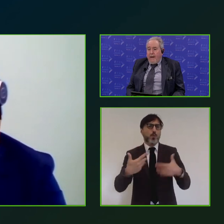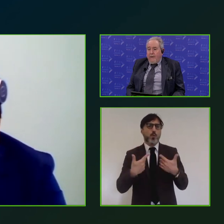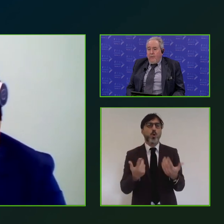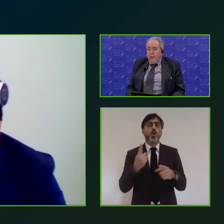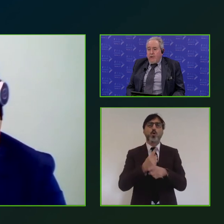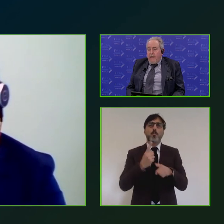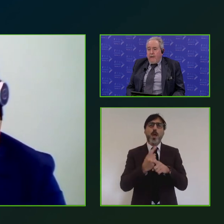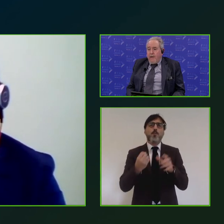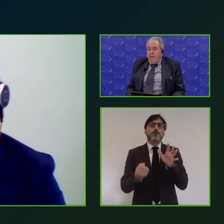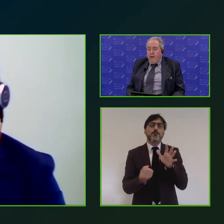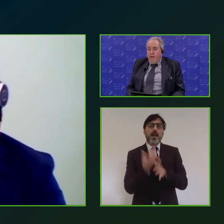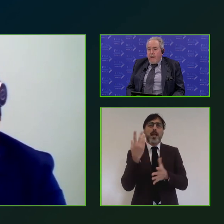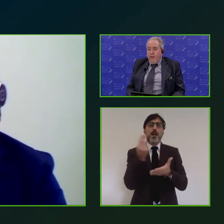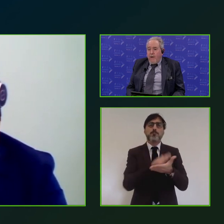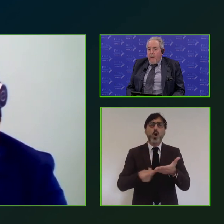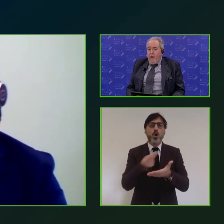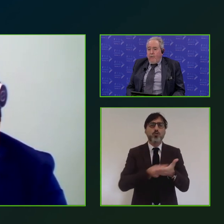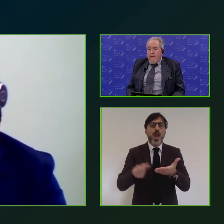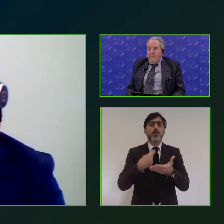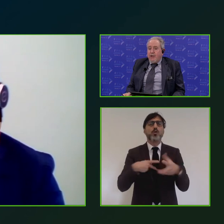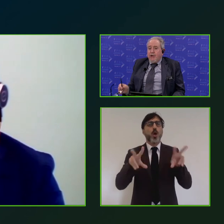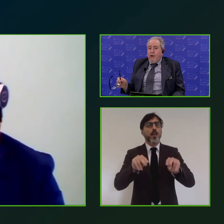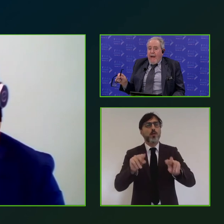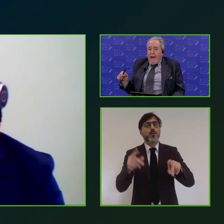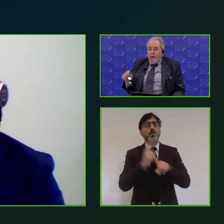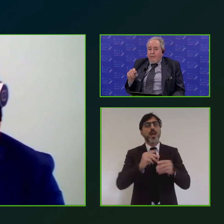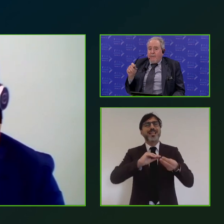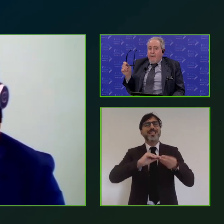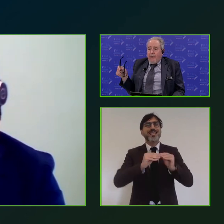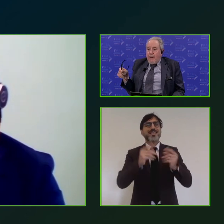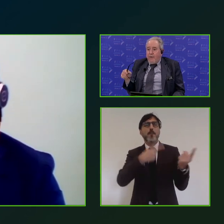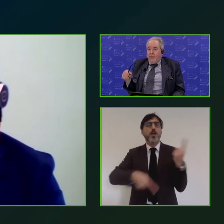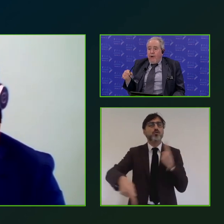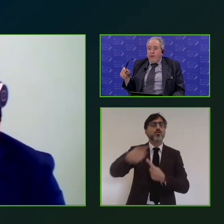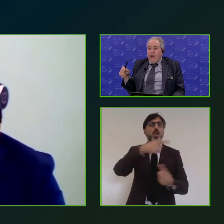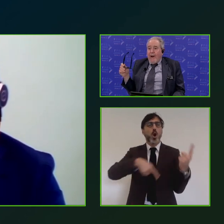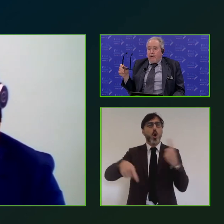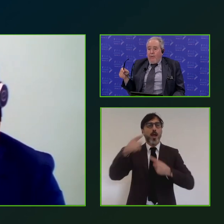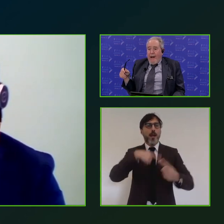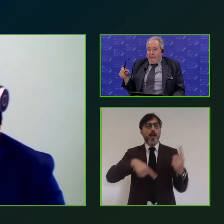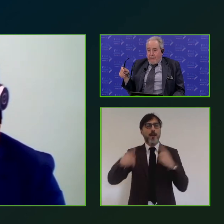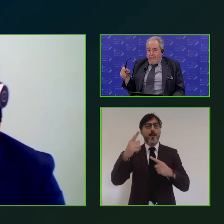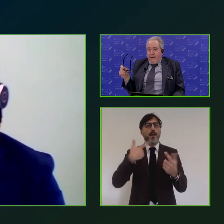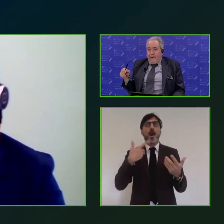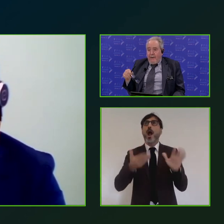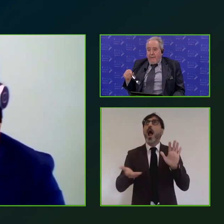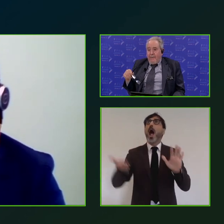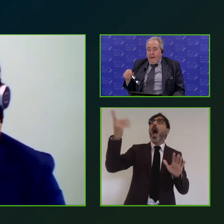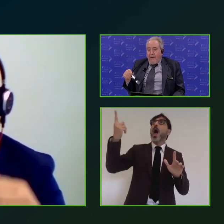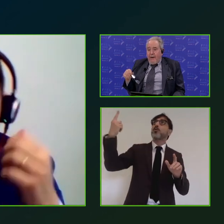creare sui progetti e sulle innovazioni un sistema circolare perché non non c'è un alto e un basso